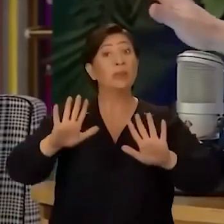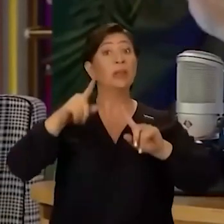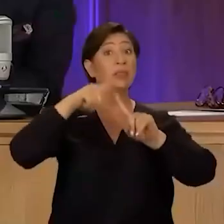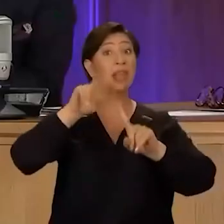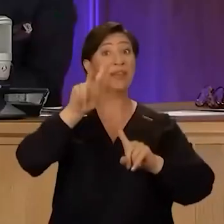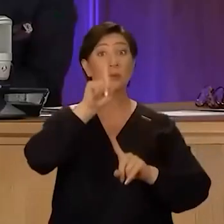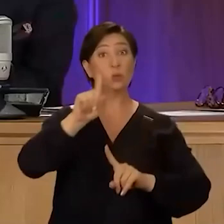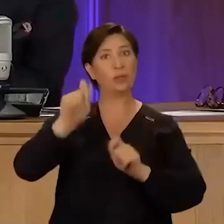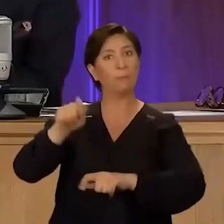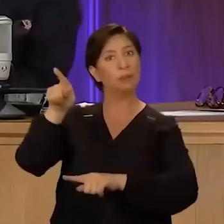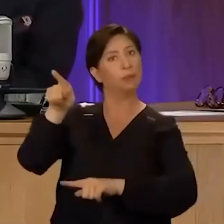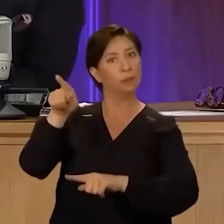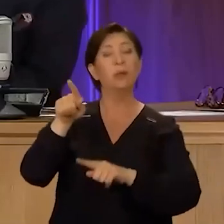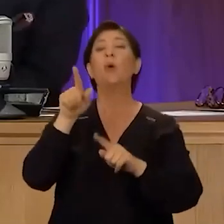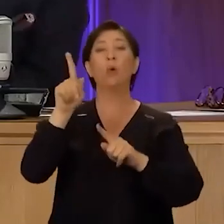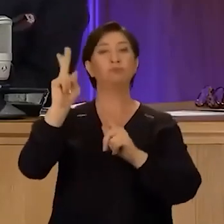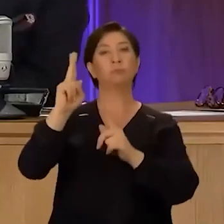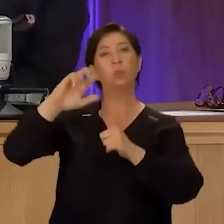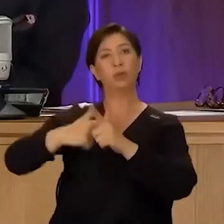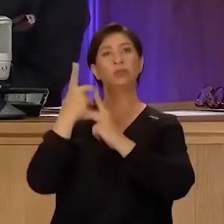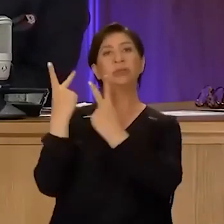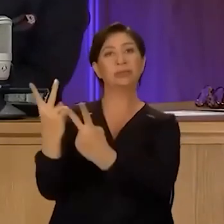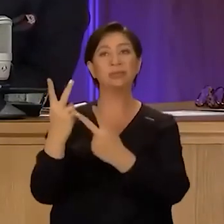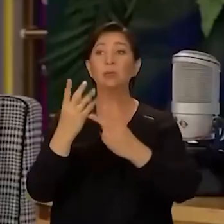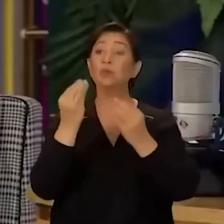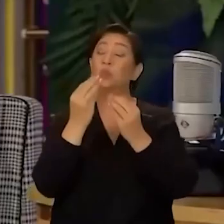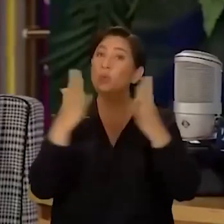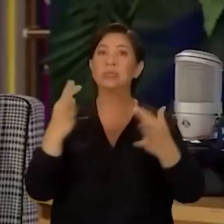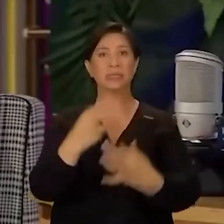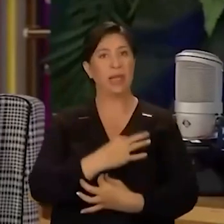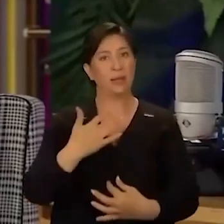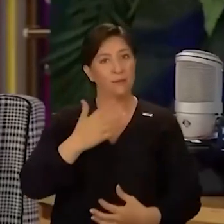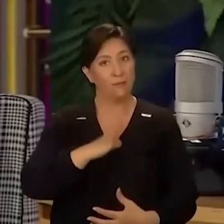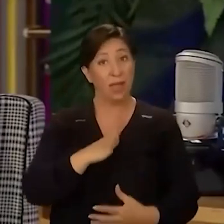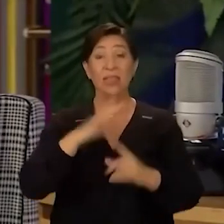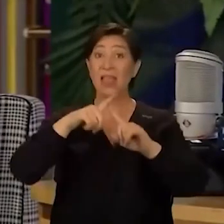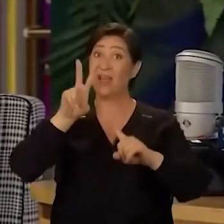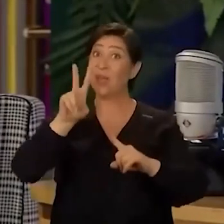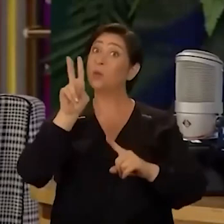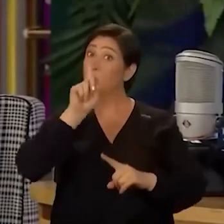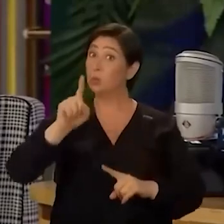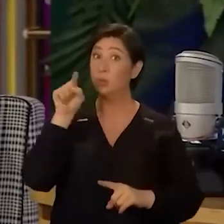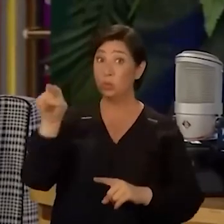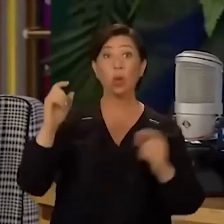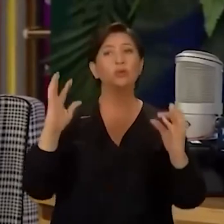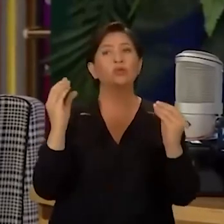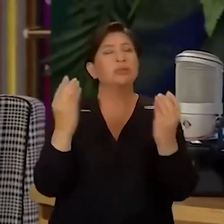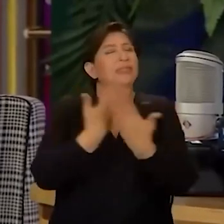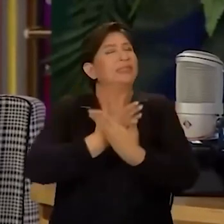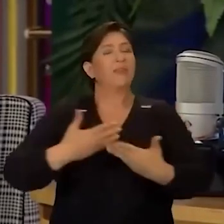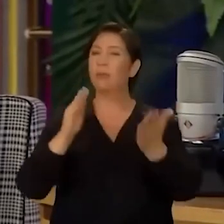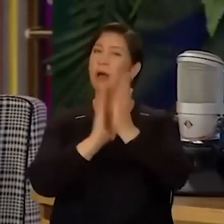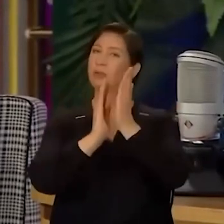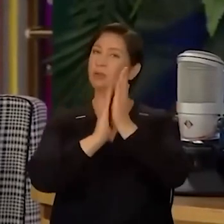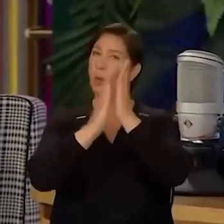yaptığı, yani TV 100'ün projesine. TV 100'ün projesine o zaman çok saygı duyuyorum. ve TV 100'ü de kucaklıyorum ve